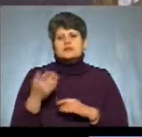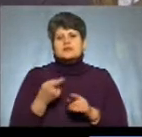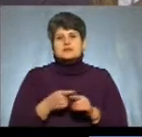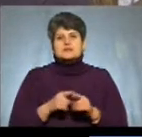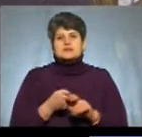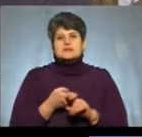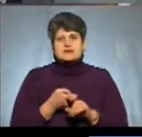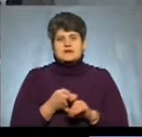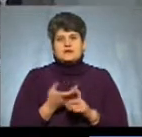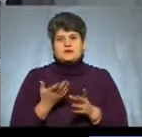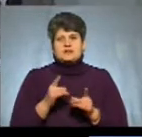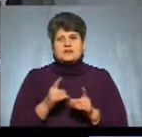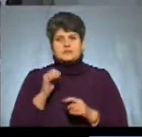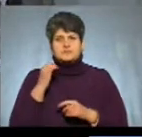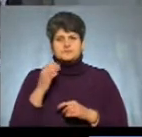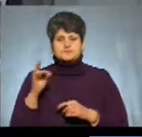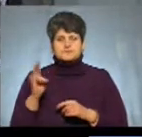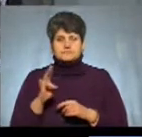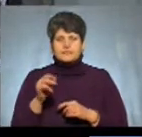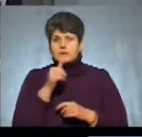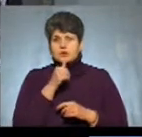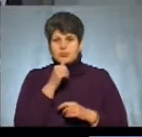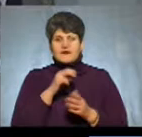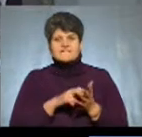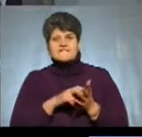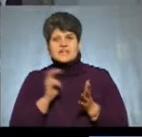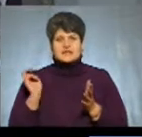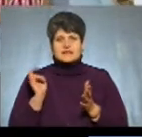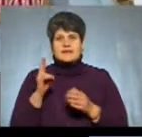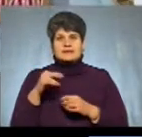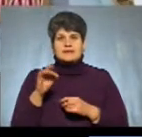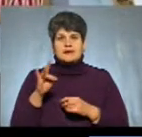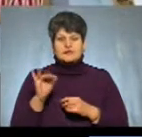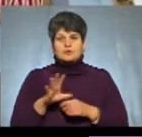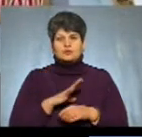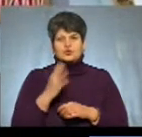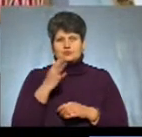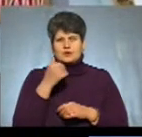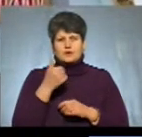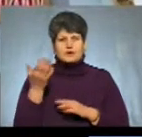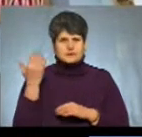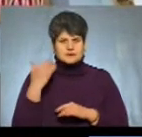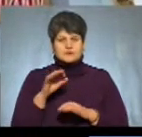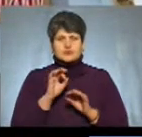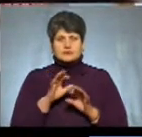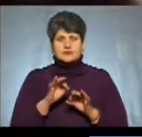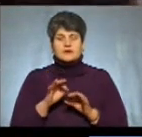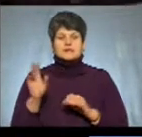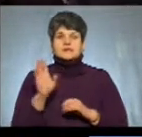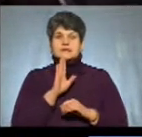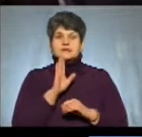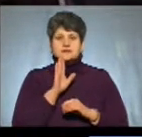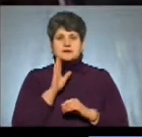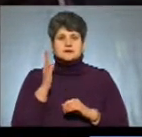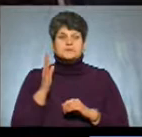зрозуміло, що і вище керівництво». Спроба відійти від Московського патріархату у Деражному була чотири роки тому, розповідає місцева парафіянка Світлана